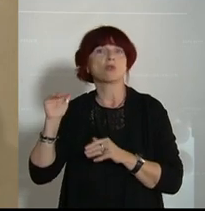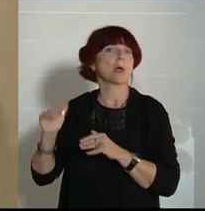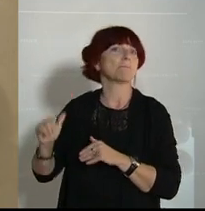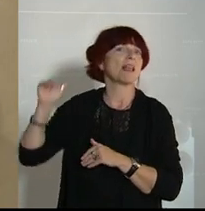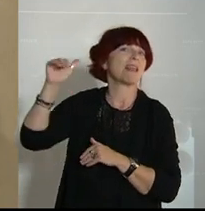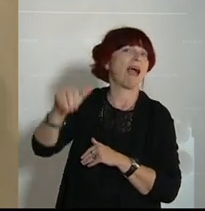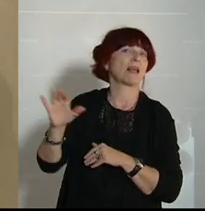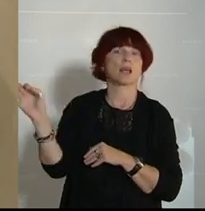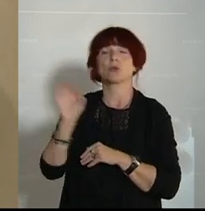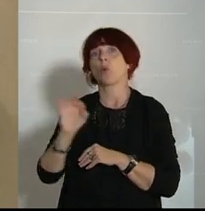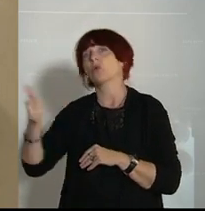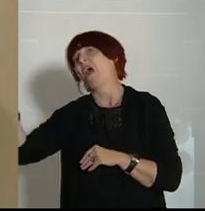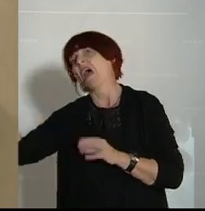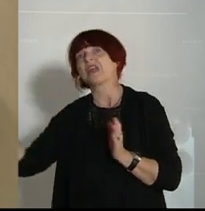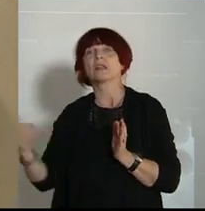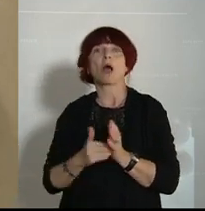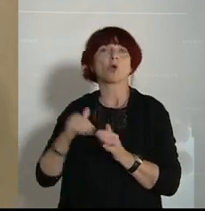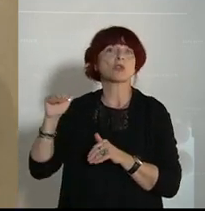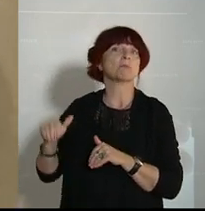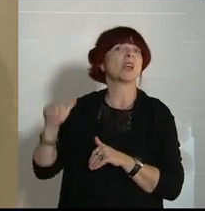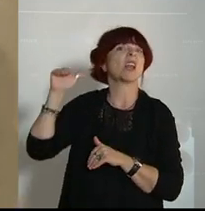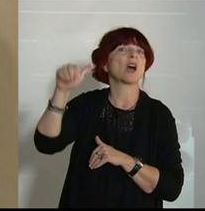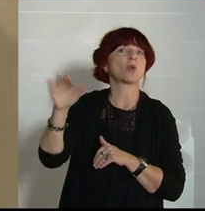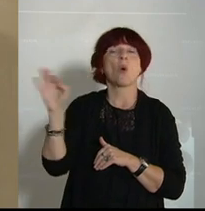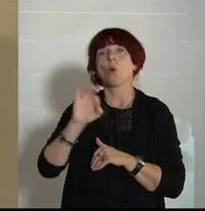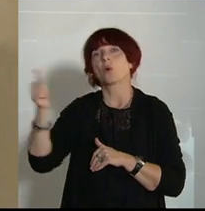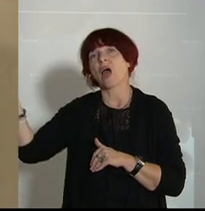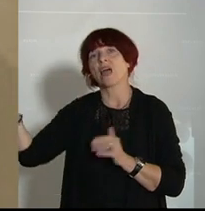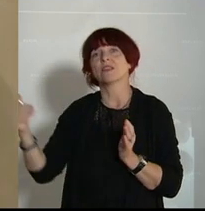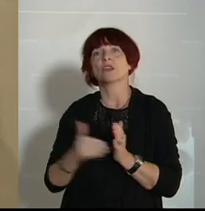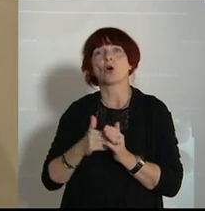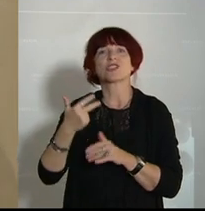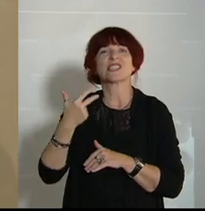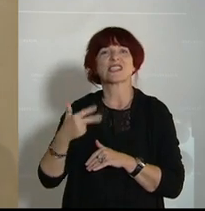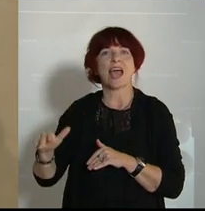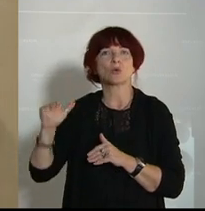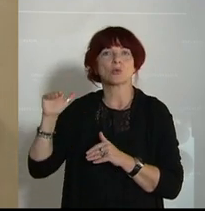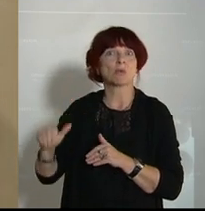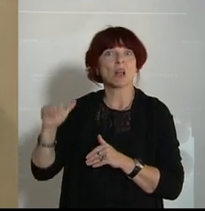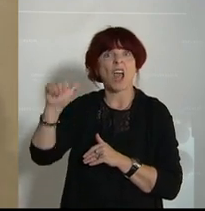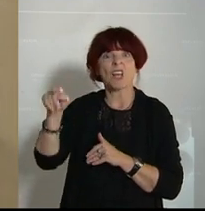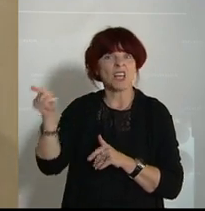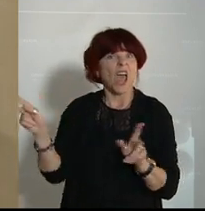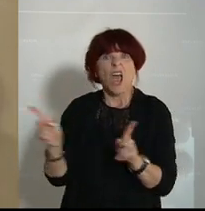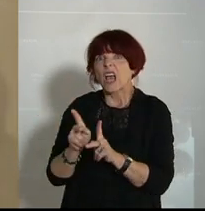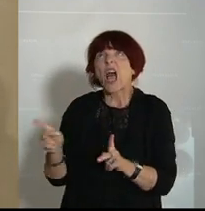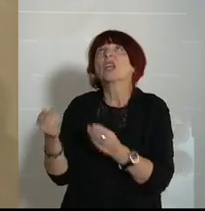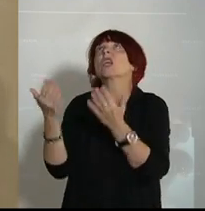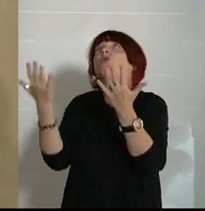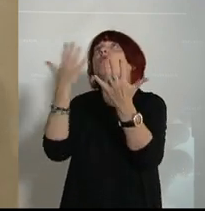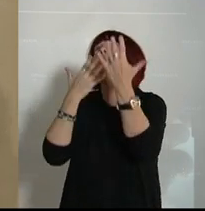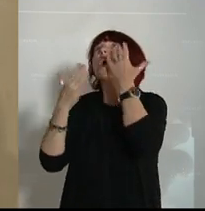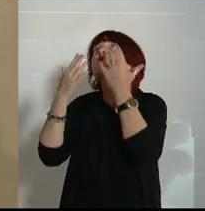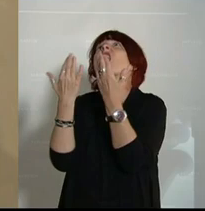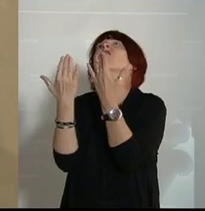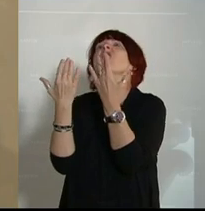werden, werden es gar 1.000 Milliarden werden oder überhaupt 1.300 Milliarden. Das sind unfassbare Summen, die Sie hier